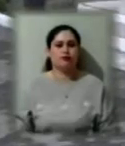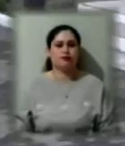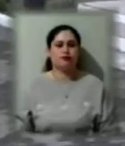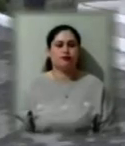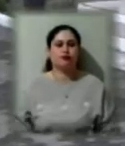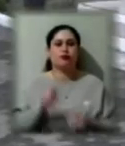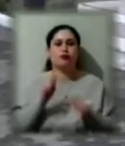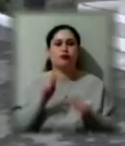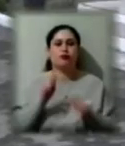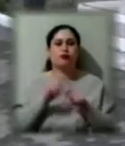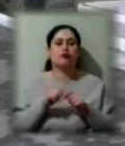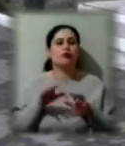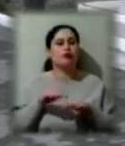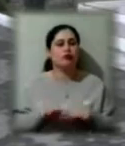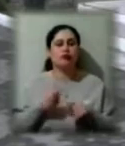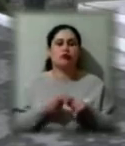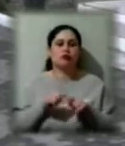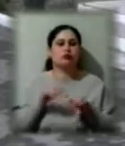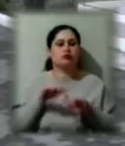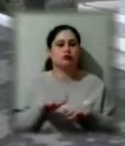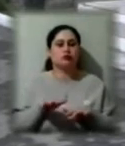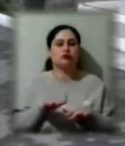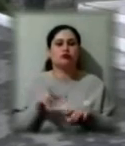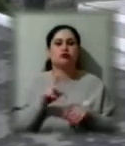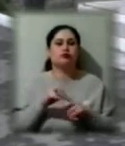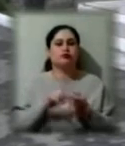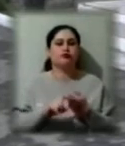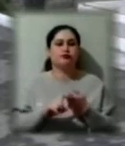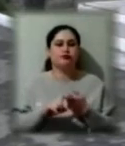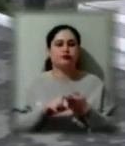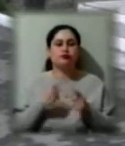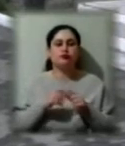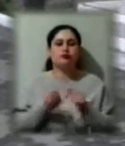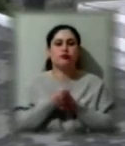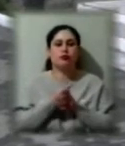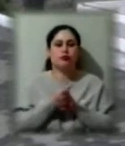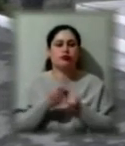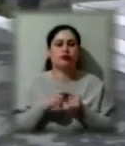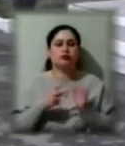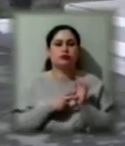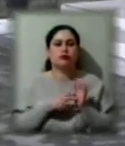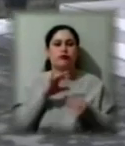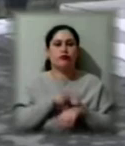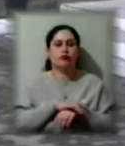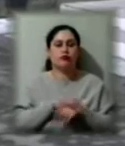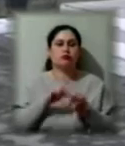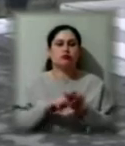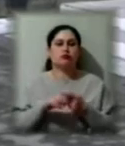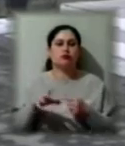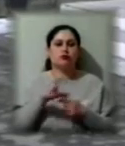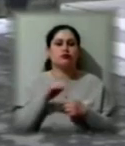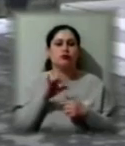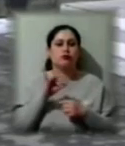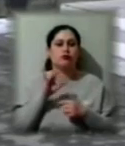безпеки та надзвичайних ситуацій у зв'язку з виявленням семи фактів зараження осіб коронавірусом було прийнято